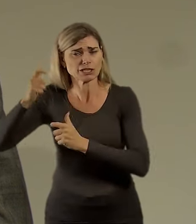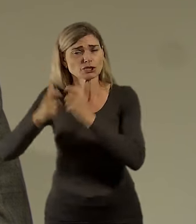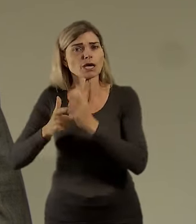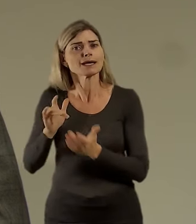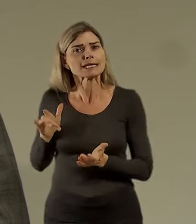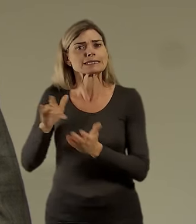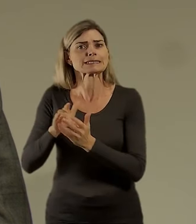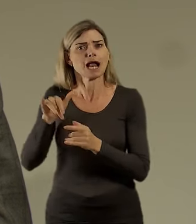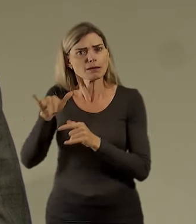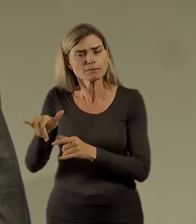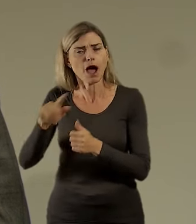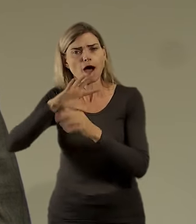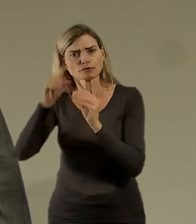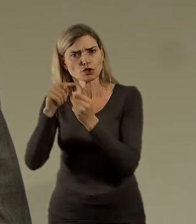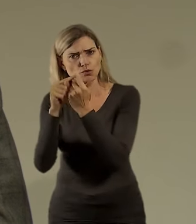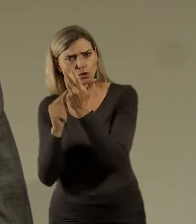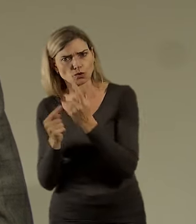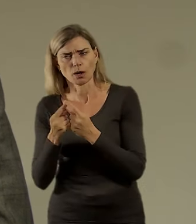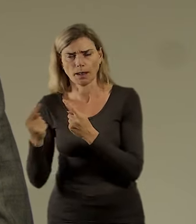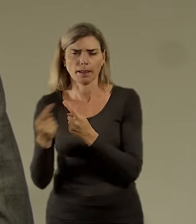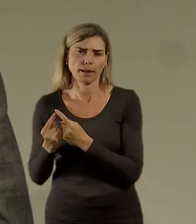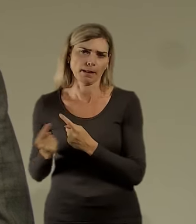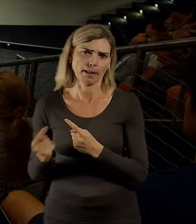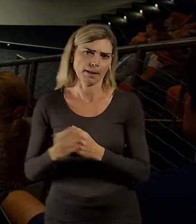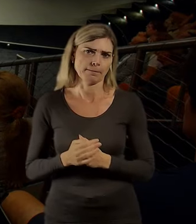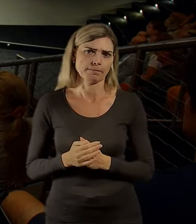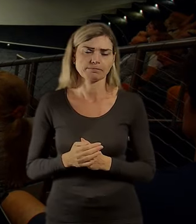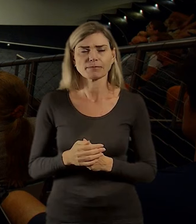-minutovým městem. Pane Hlaváče, tak to vidíte vy?